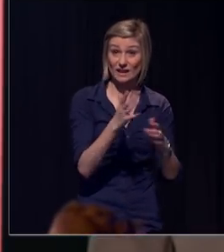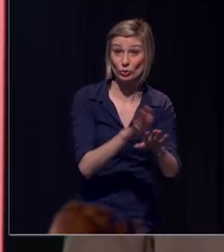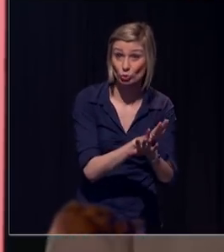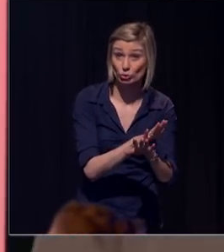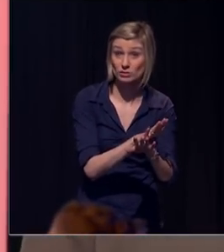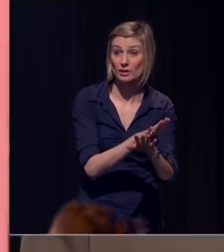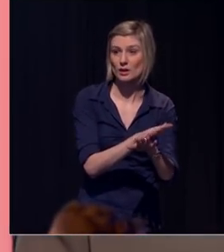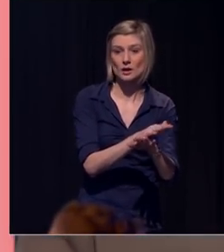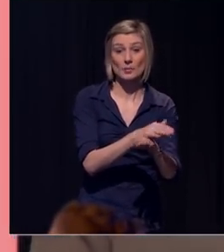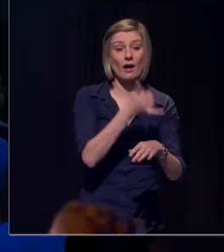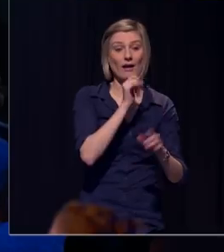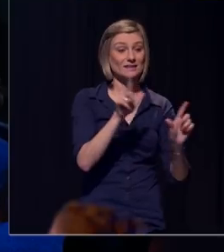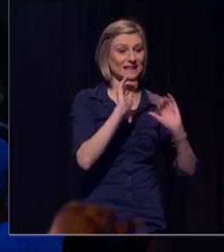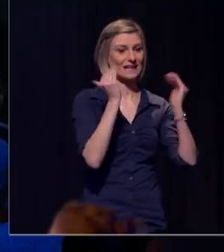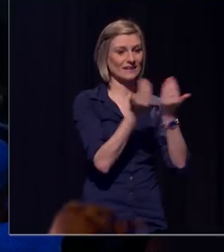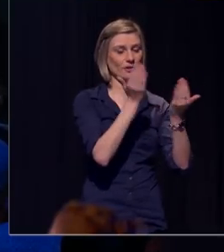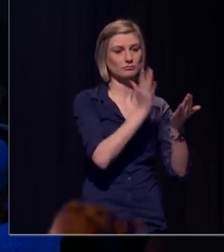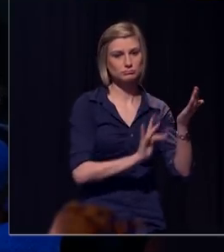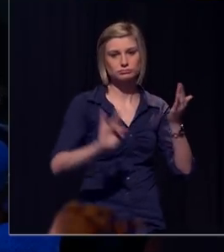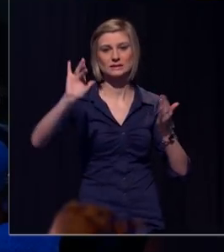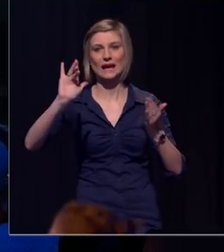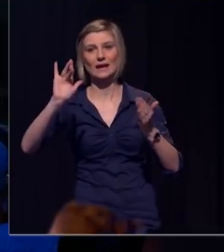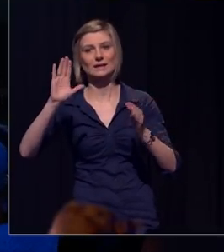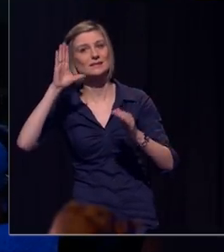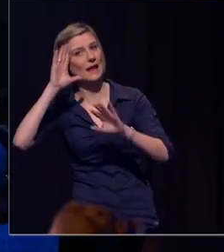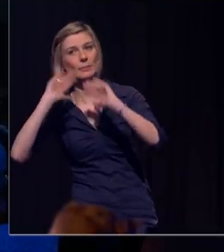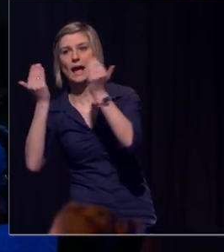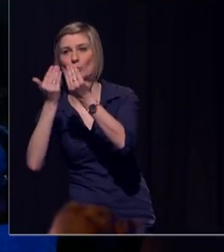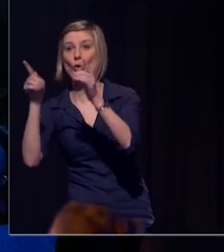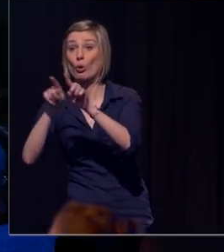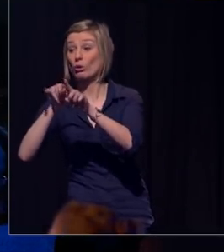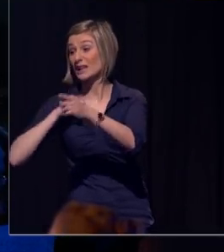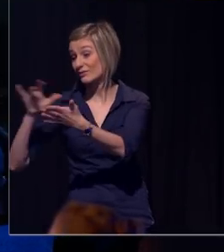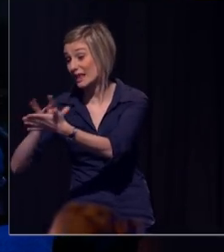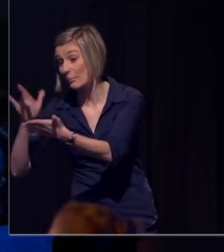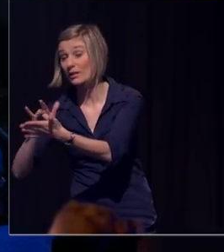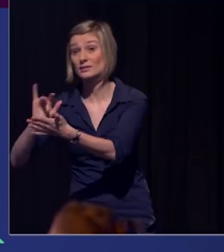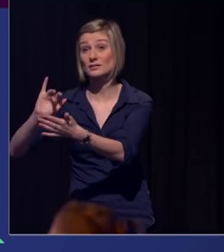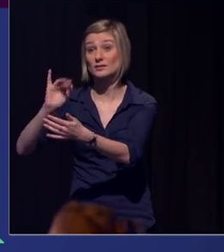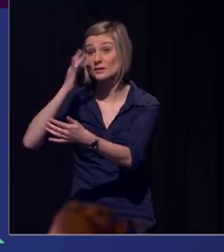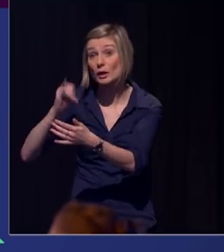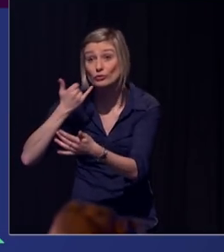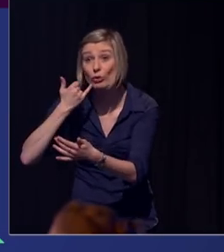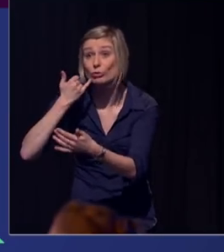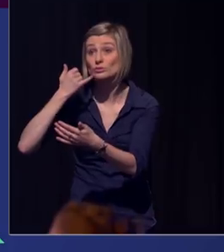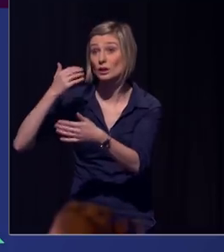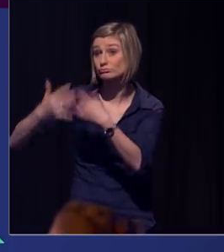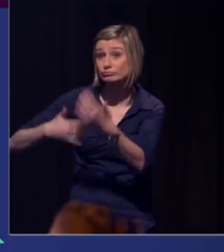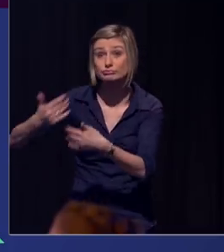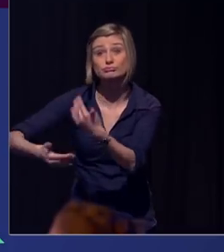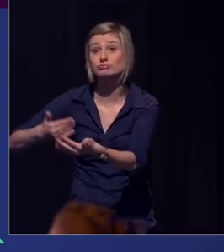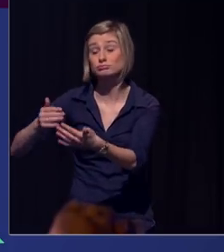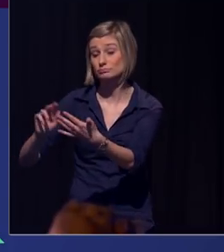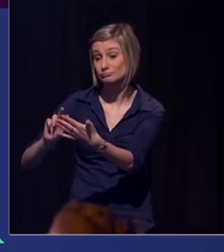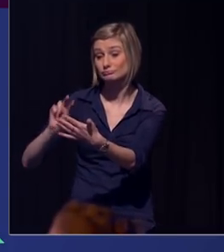gewoon mee naar ons bed. Op ons nachtkastje, daar ligt een tablet, een smartphone, wat je maar wil. Mijn